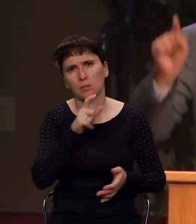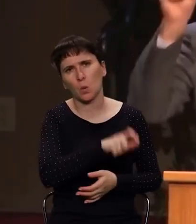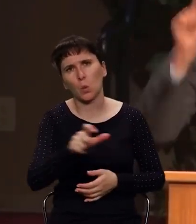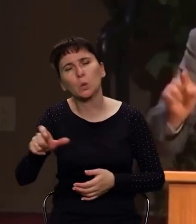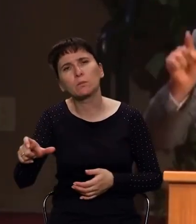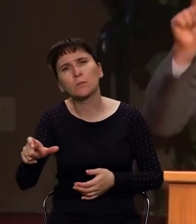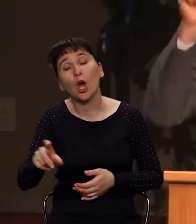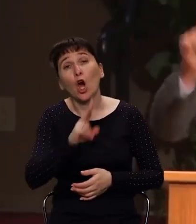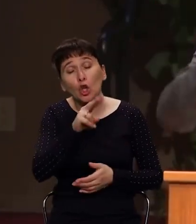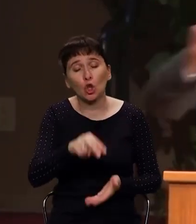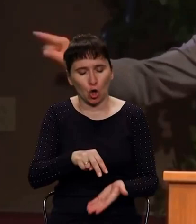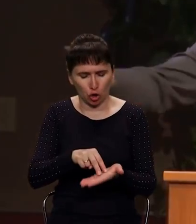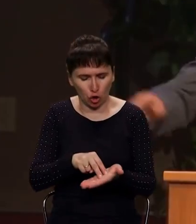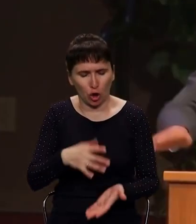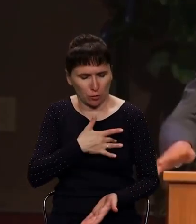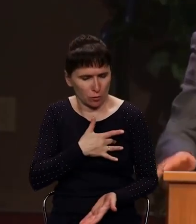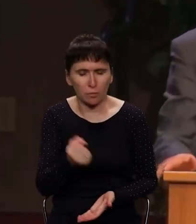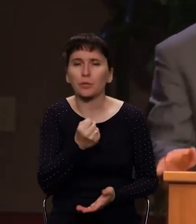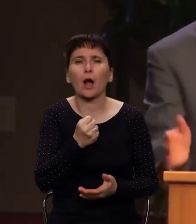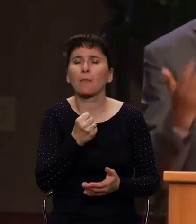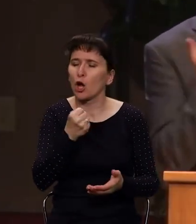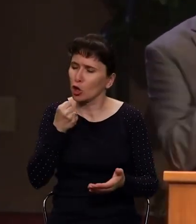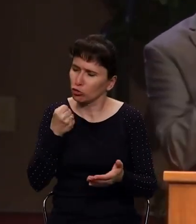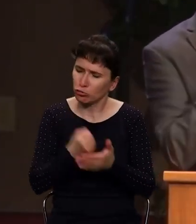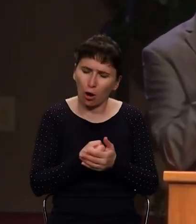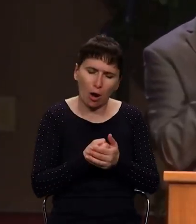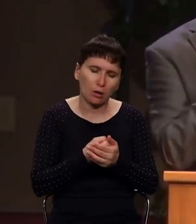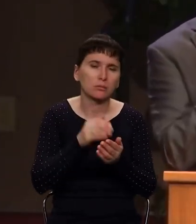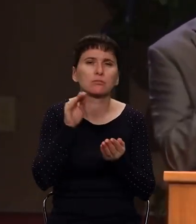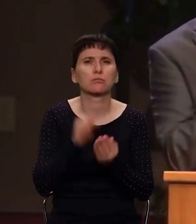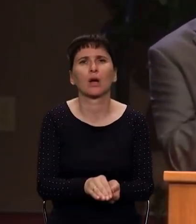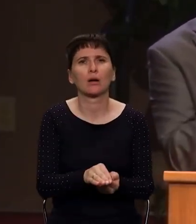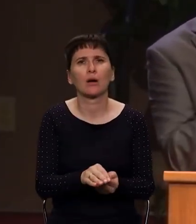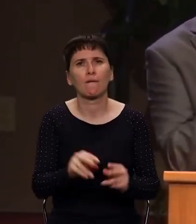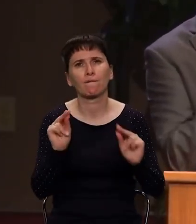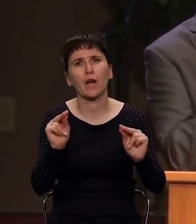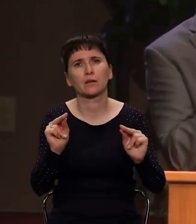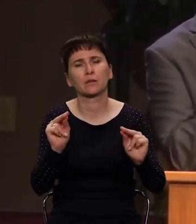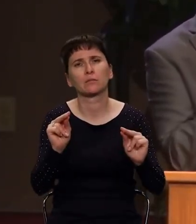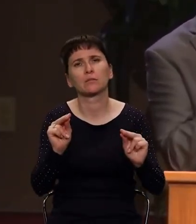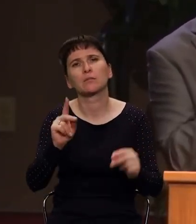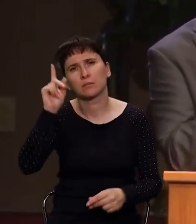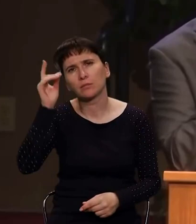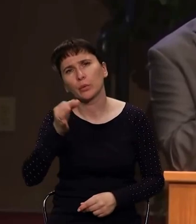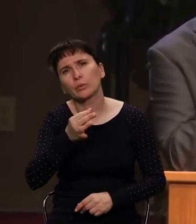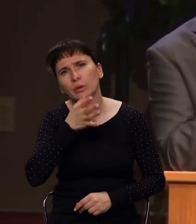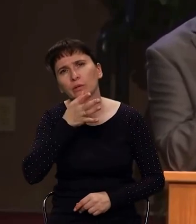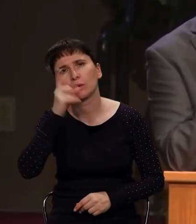стоит и держит до конца. Верующие, о чем я хочу попросить сегодня у Бога? Господи,